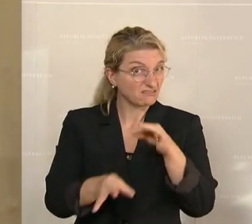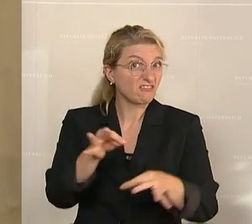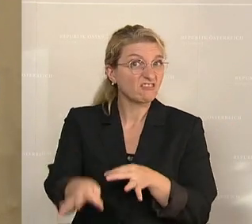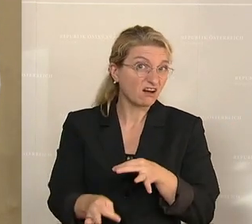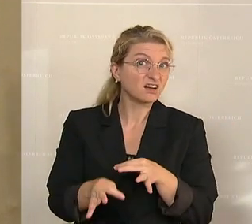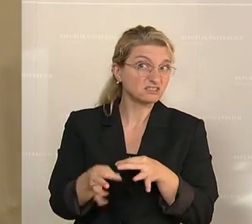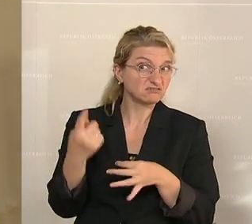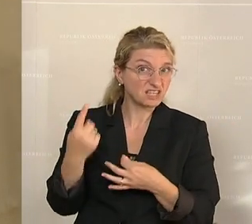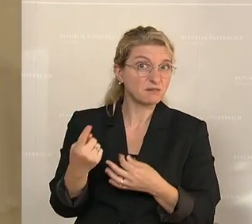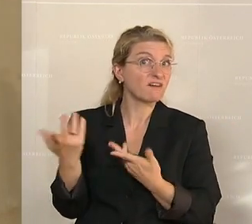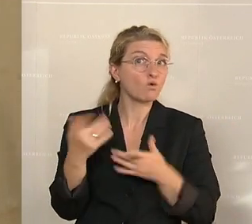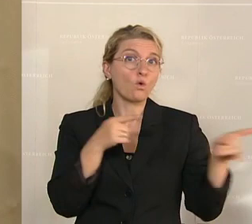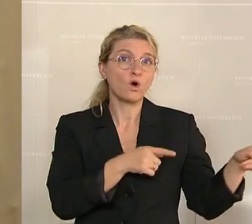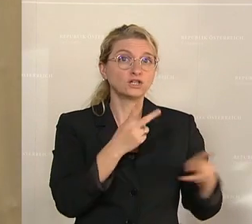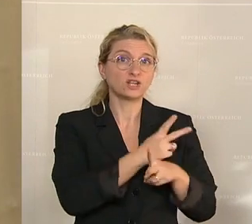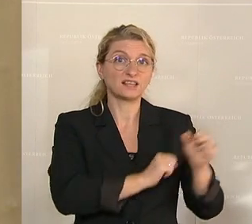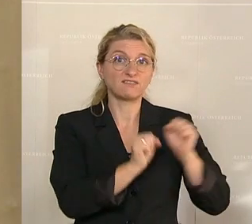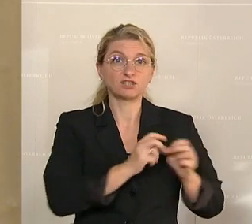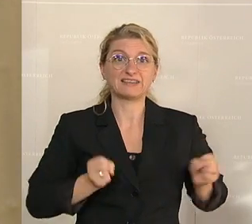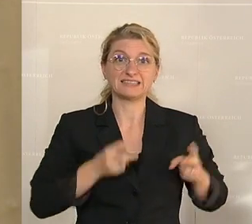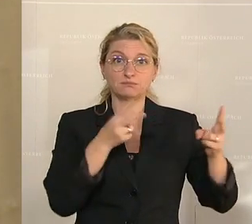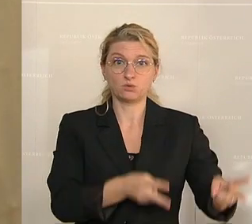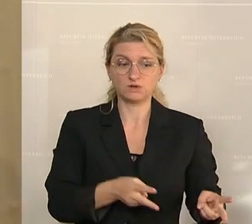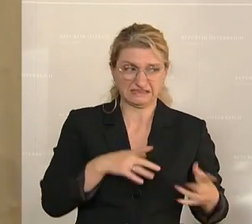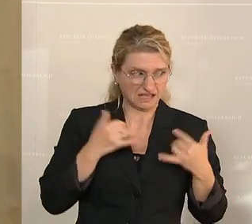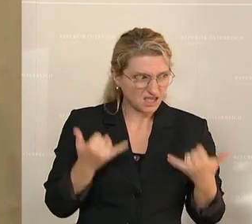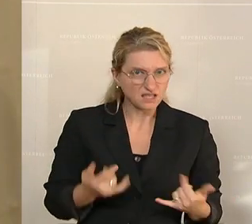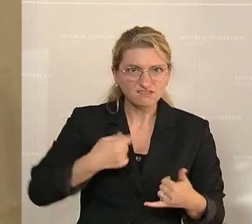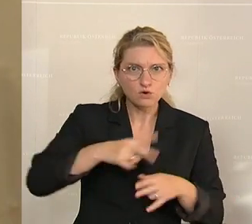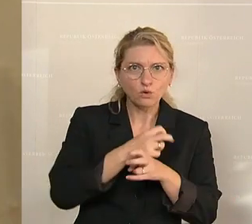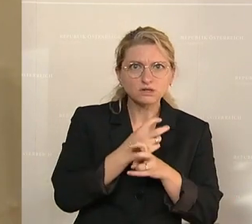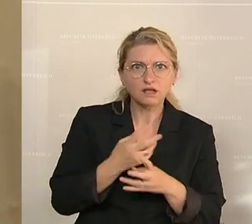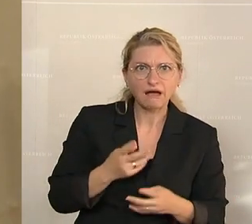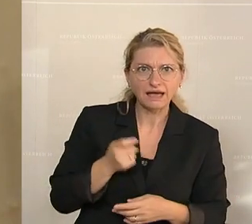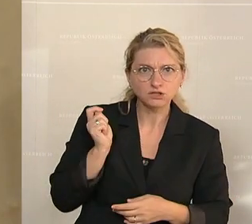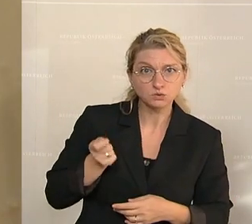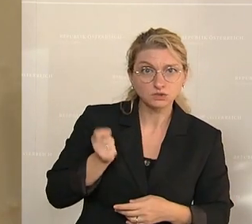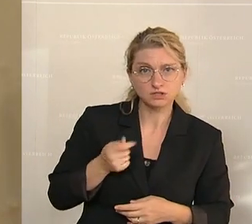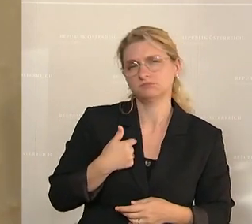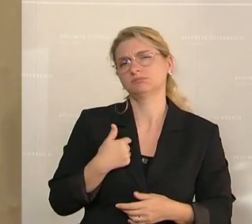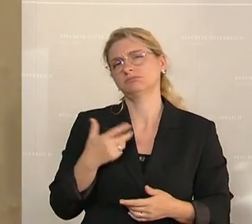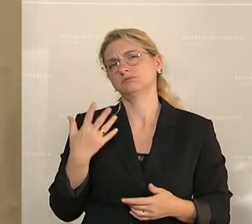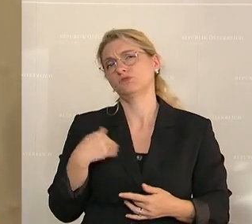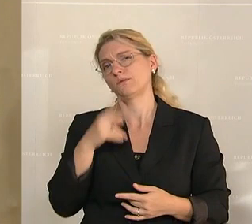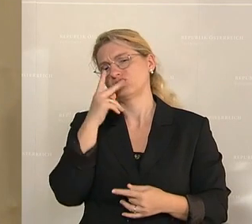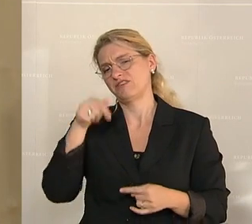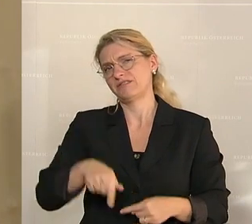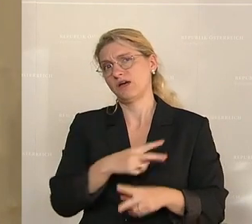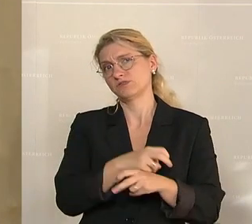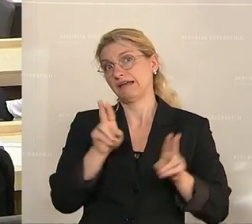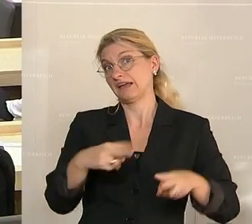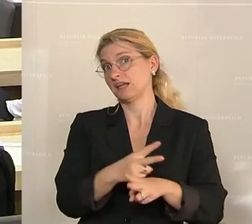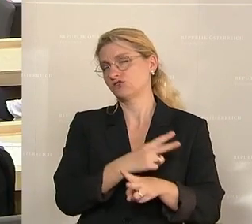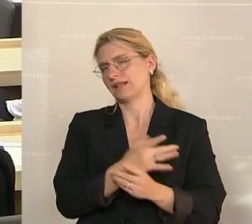Staatsanwaltschaft Innsbruck. Das ist der Zustand unserer Justiz. Und dann diskutieren wir noch einmal über Rechtsstaatlichkeit und wie das in Österreich funktioniert.